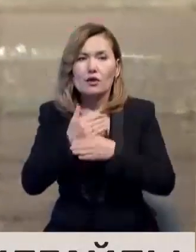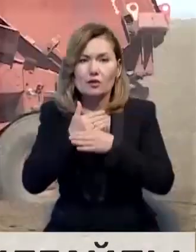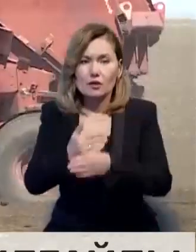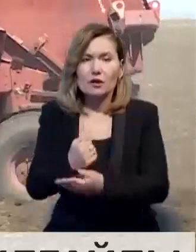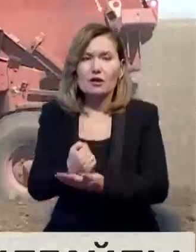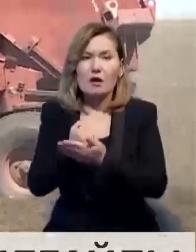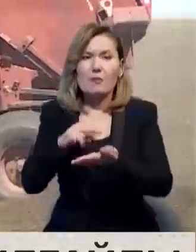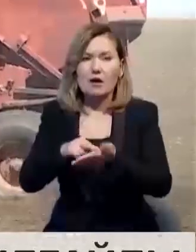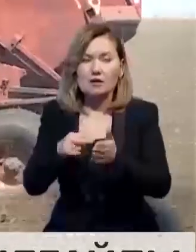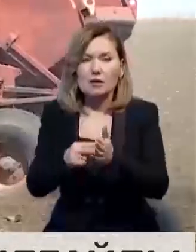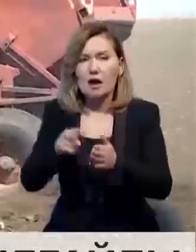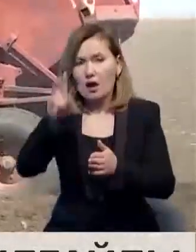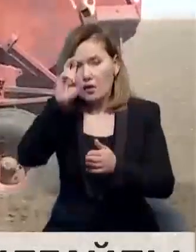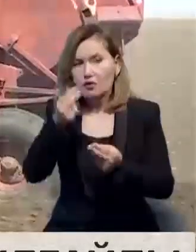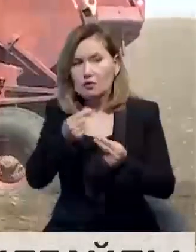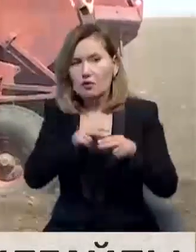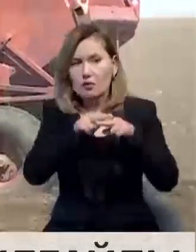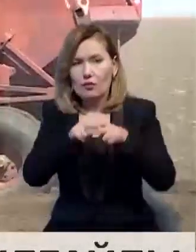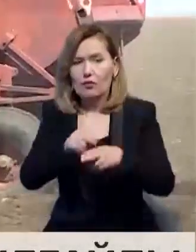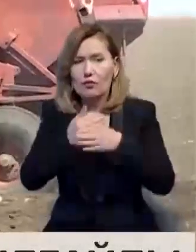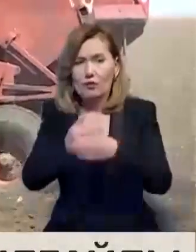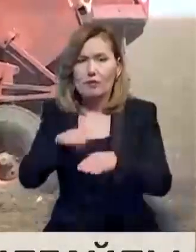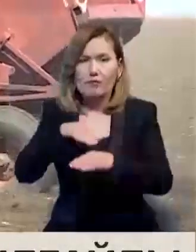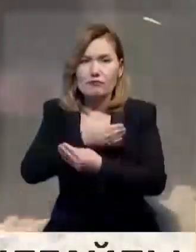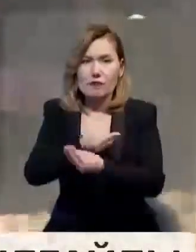қолдау көрсету мақсатында субсидиялар беріліп шатыр.